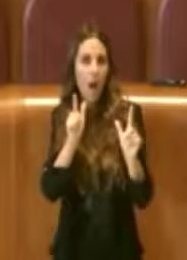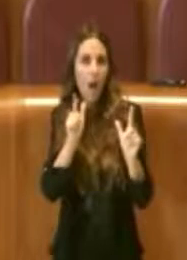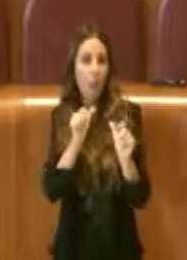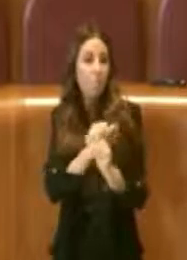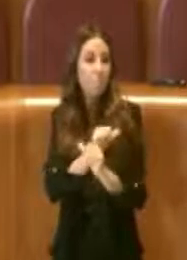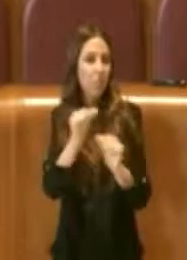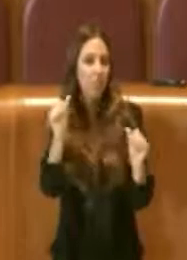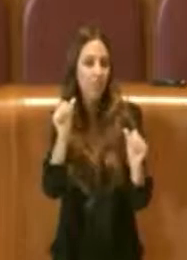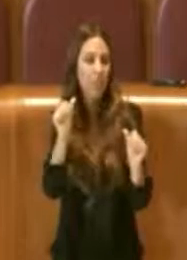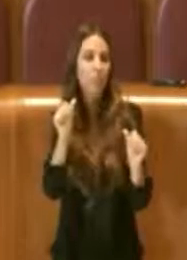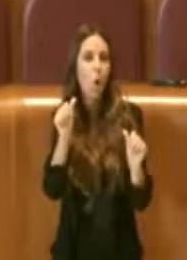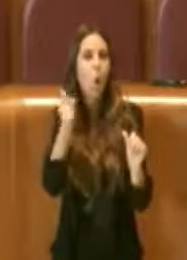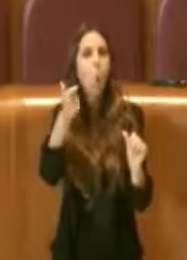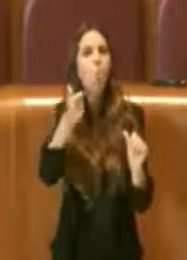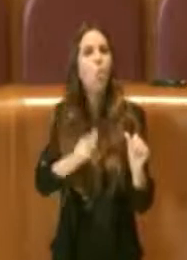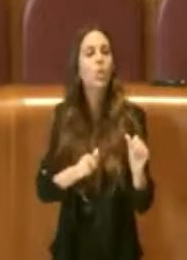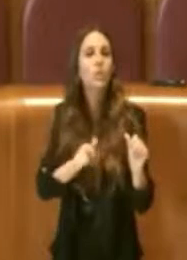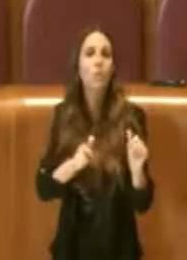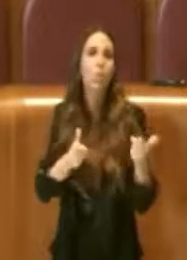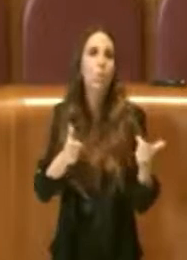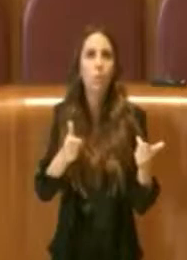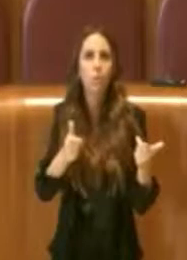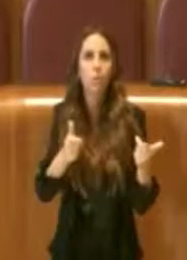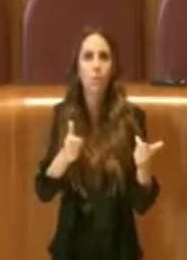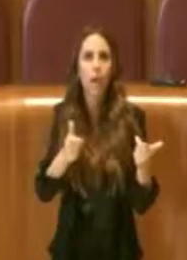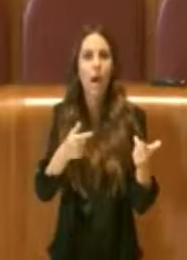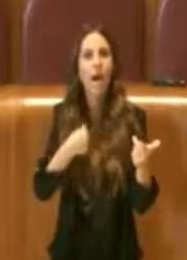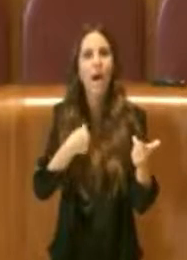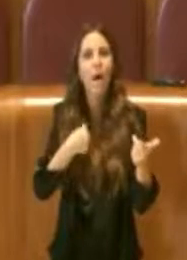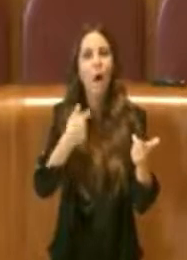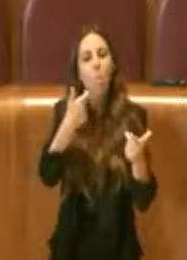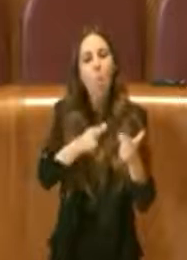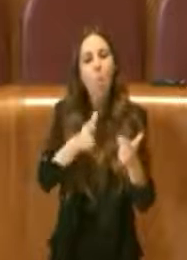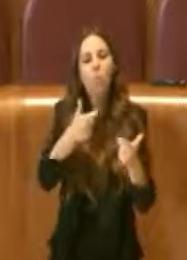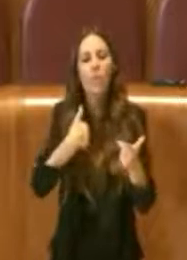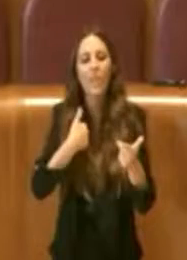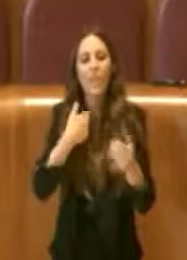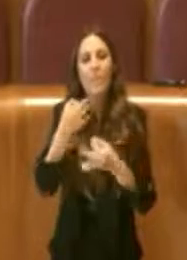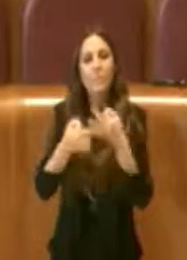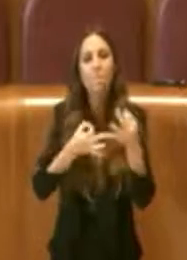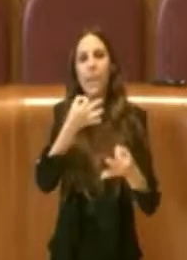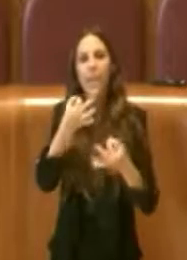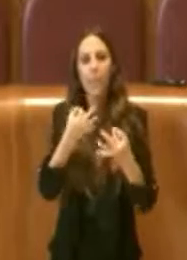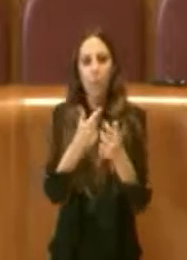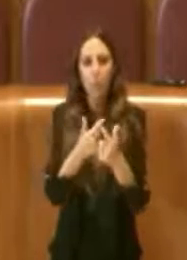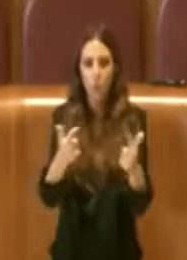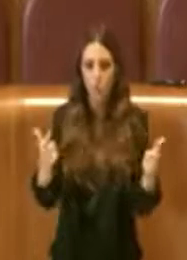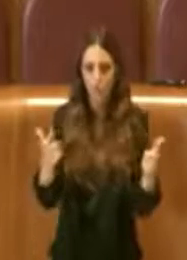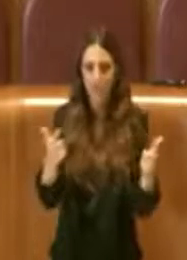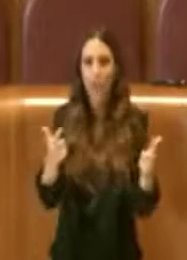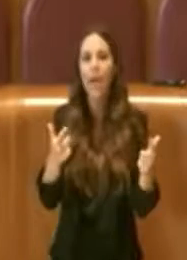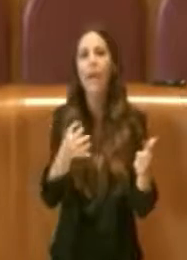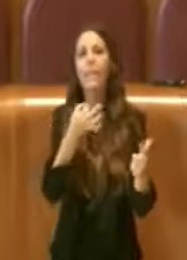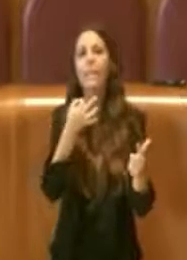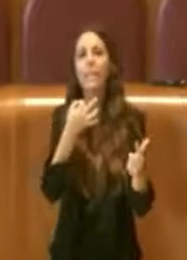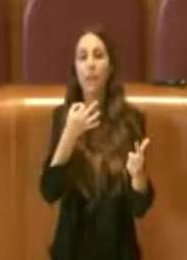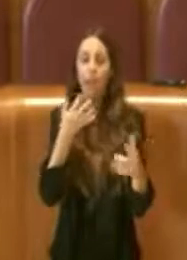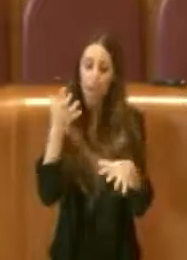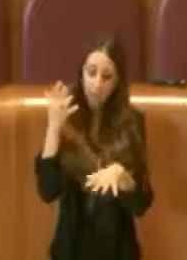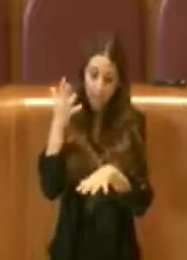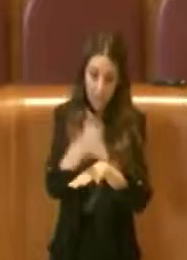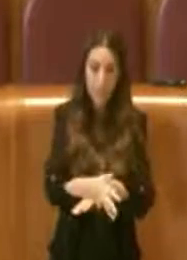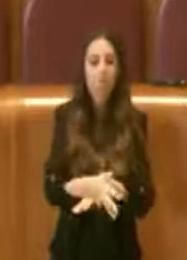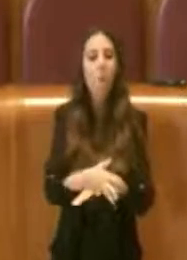motivi casuali, potremmo dire. Quindi benvenga un intervento di questo tipo.